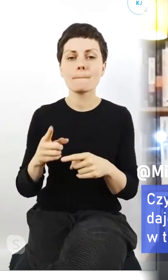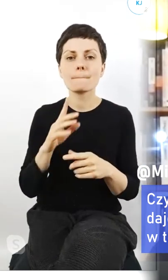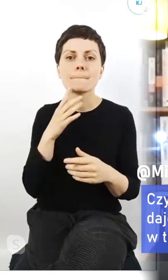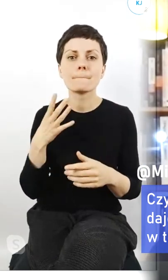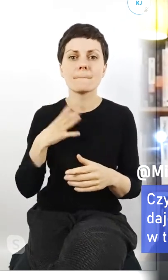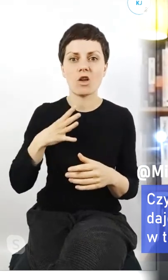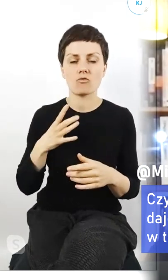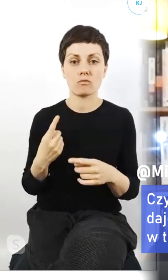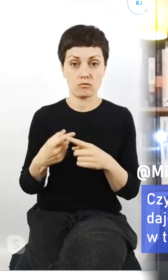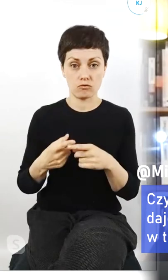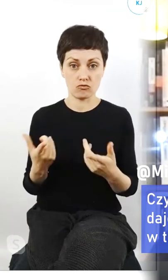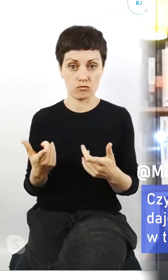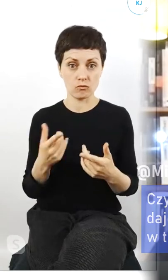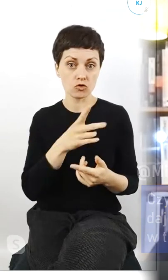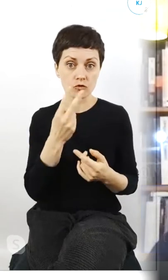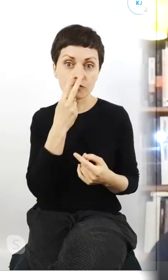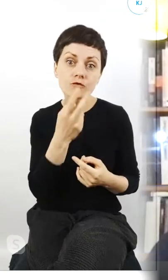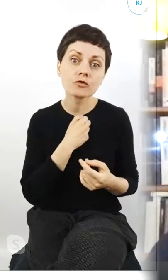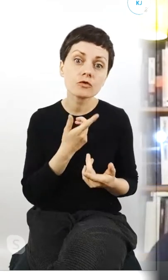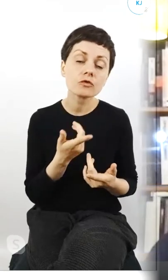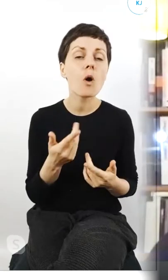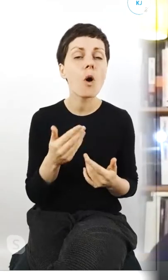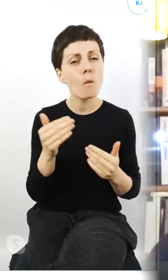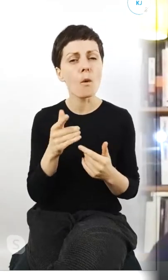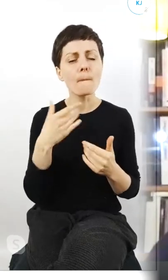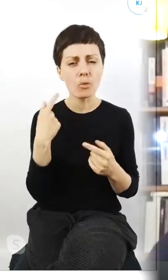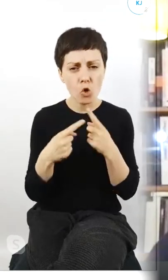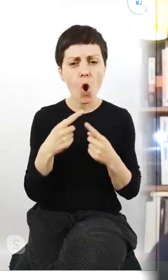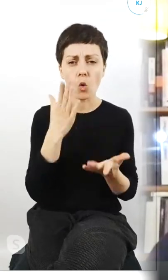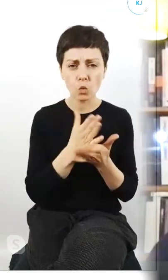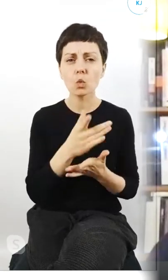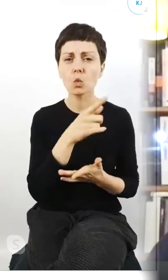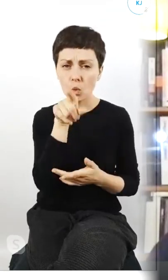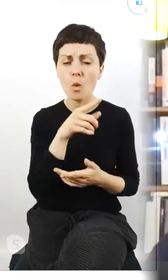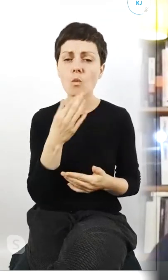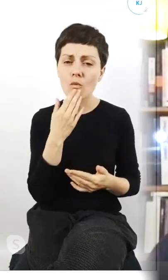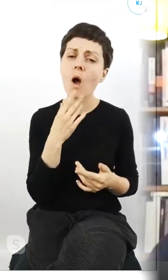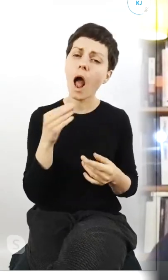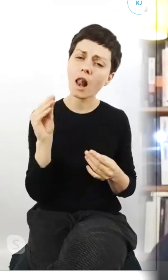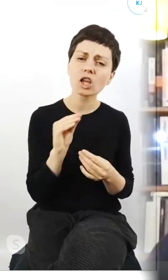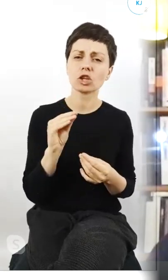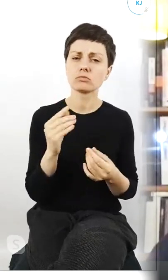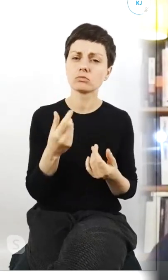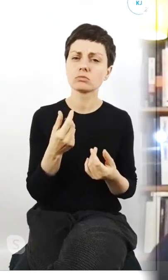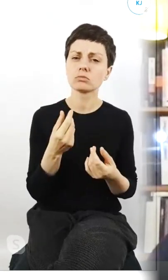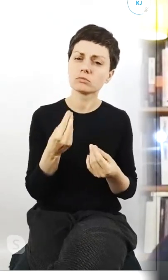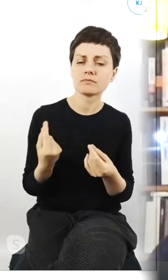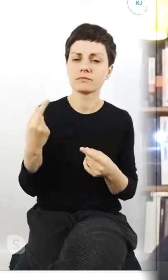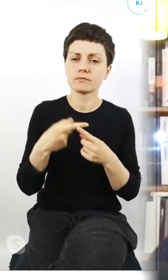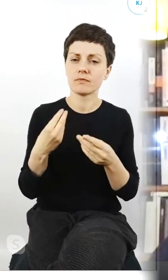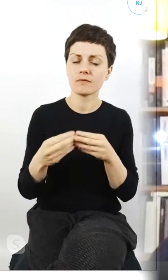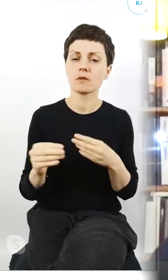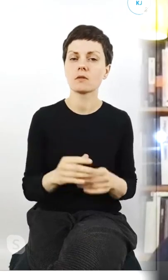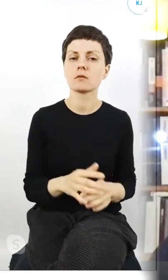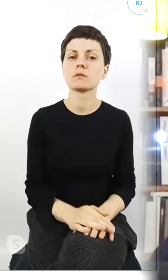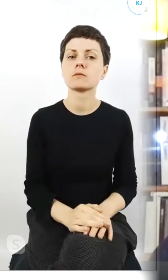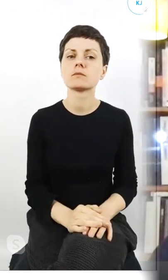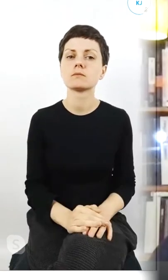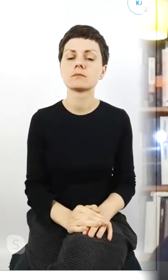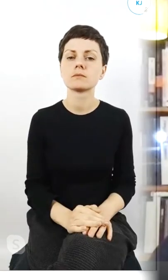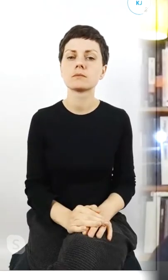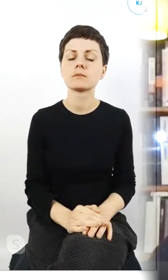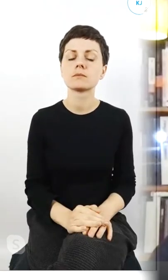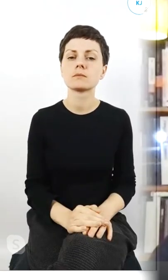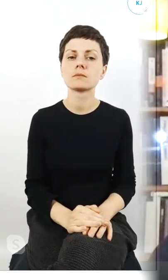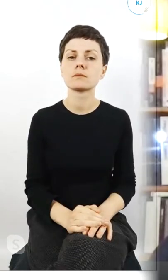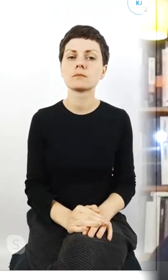Trochę już o tym była mowa, ale może pociągnijmy mimo wszystko, tak żeby jakby uplastycznić dla tych, którzy tego nie czują. tego...